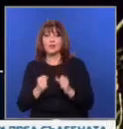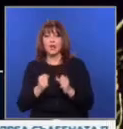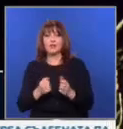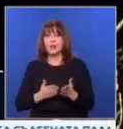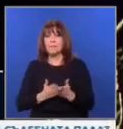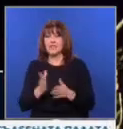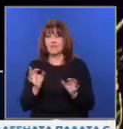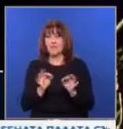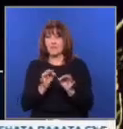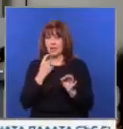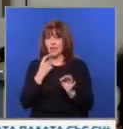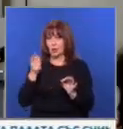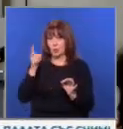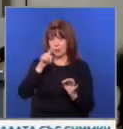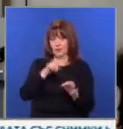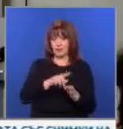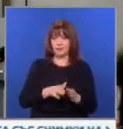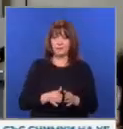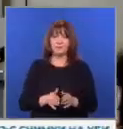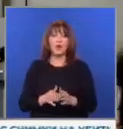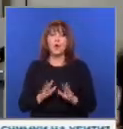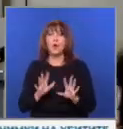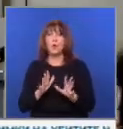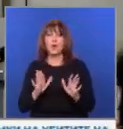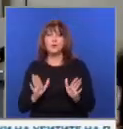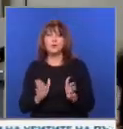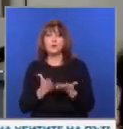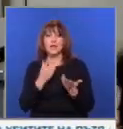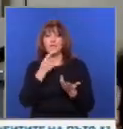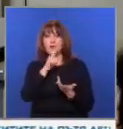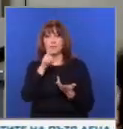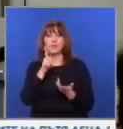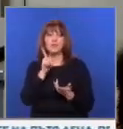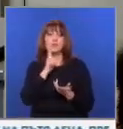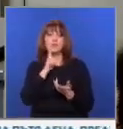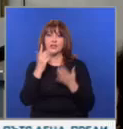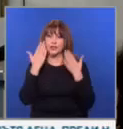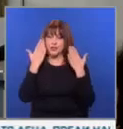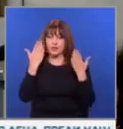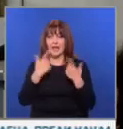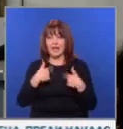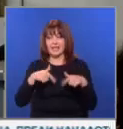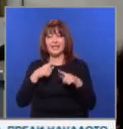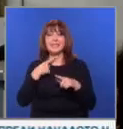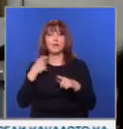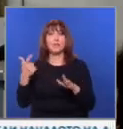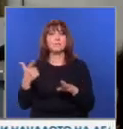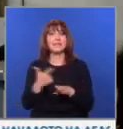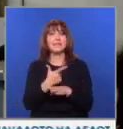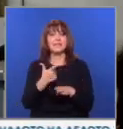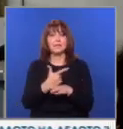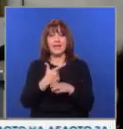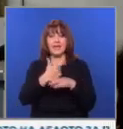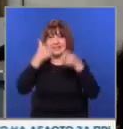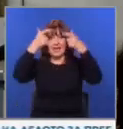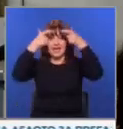през февруари до година. Когато става въпрос за човешки животи, ние загубихме 17 астронавти.